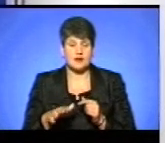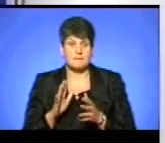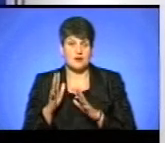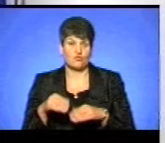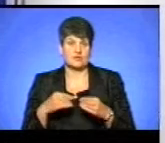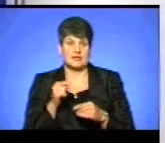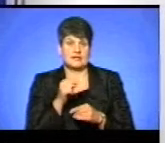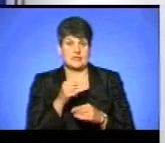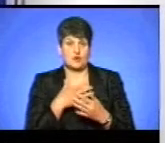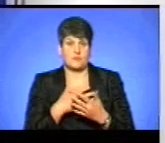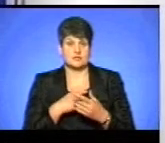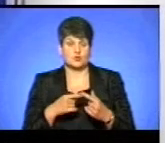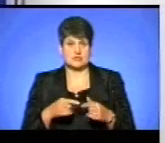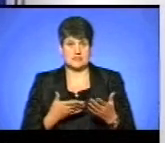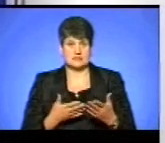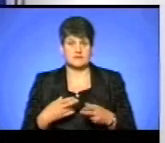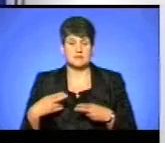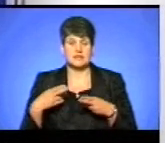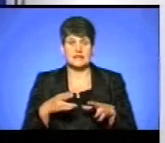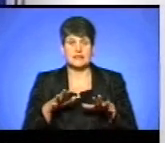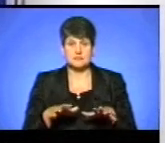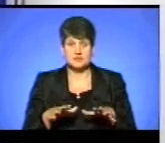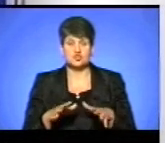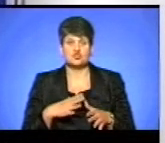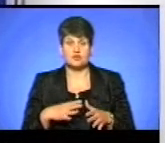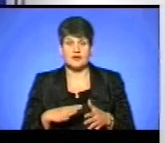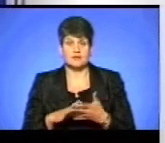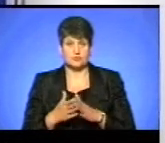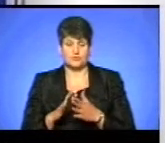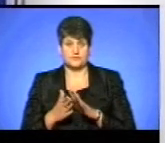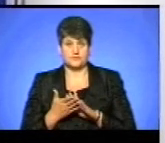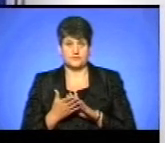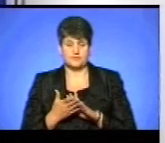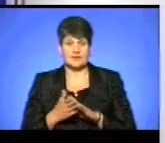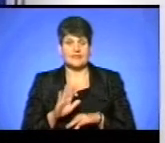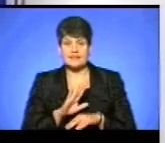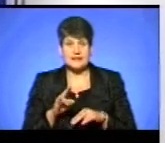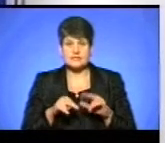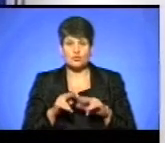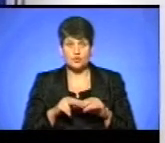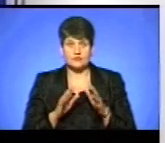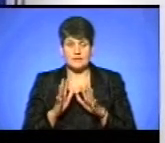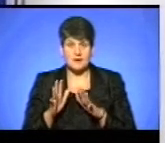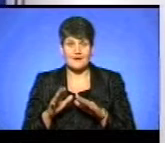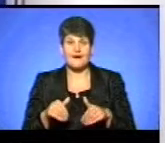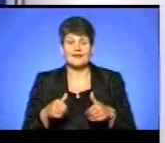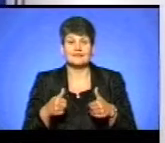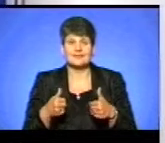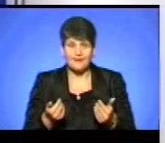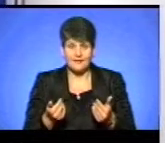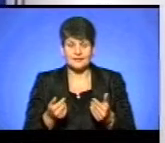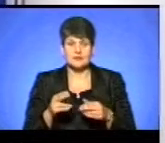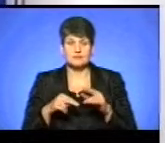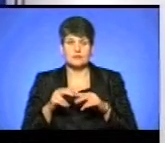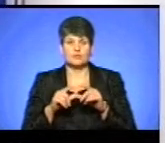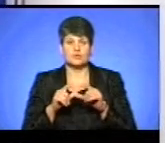організації? Би приїхали на місце і шукали компроміс. Компроміс він є не забудовувати парк, а дати інвестору і